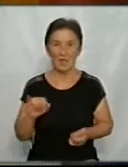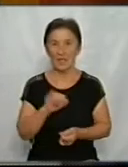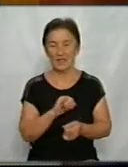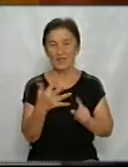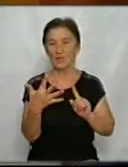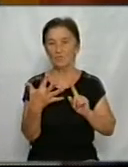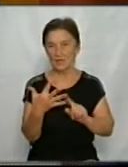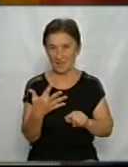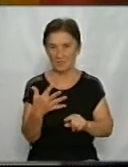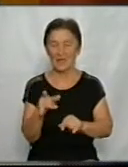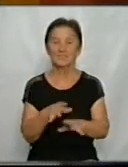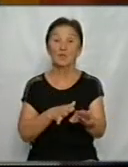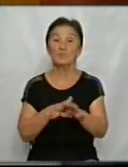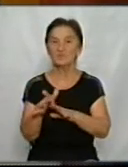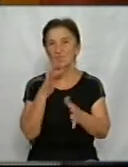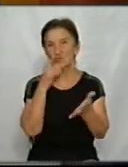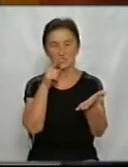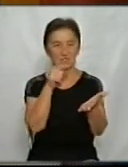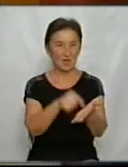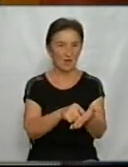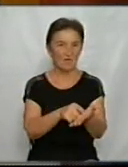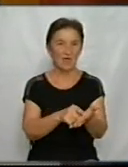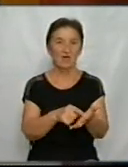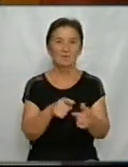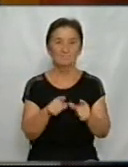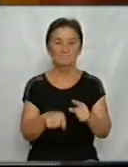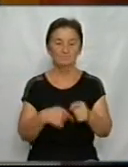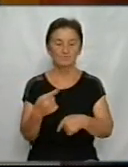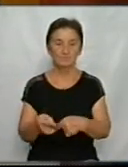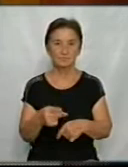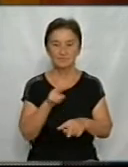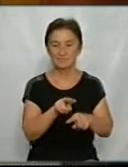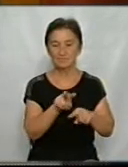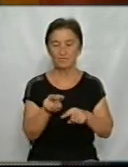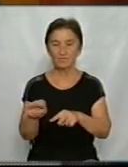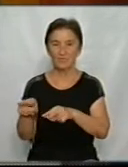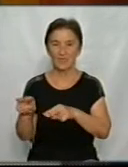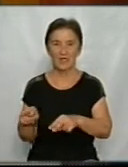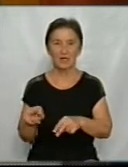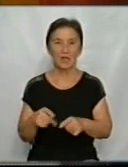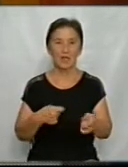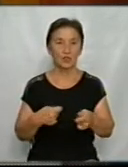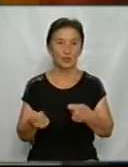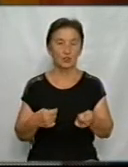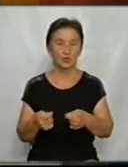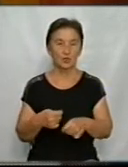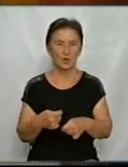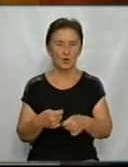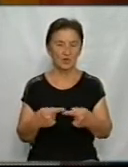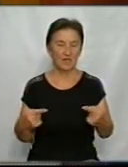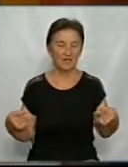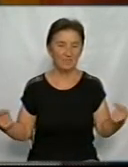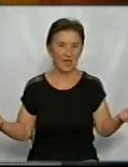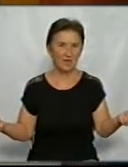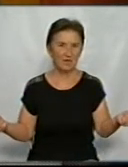'яте – забезпечити цільове використання коштів грошової компенсації шляхом відслідковування закладами торгівлі, що братимуть участь в реалізації